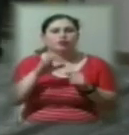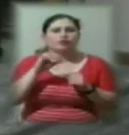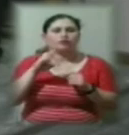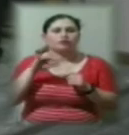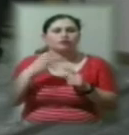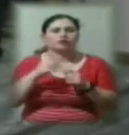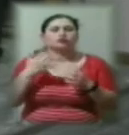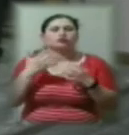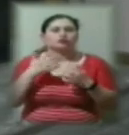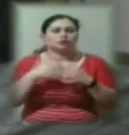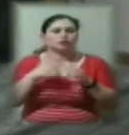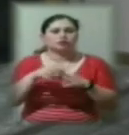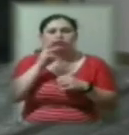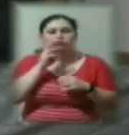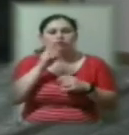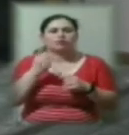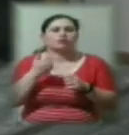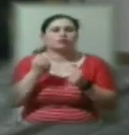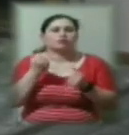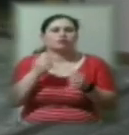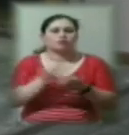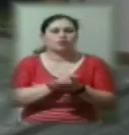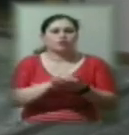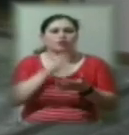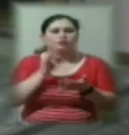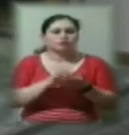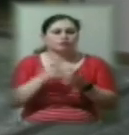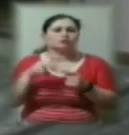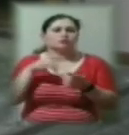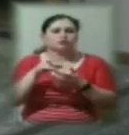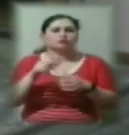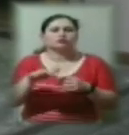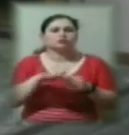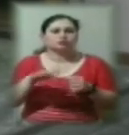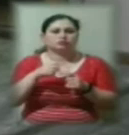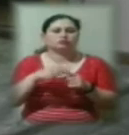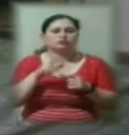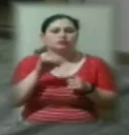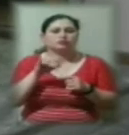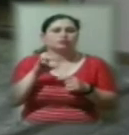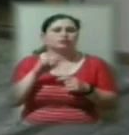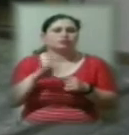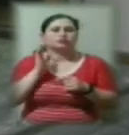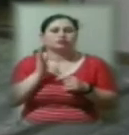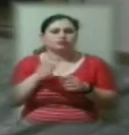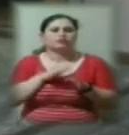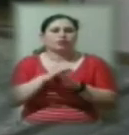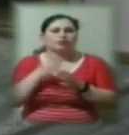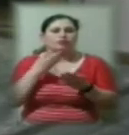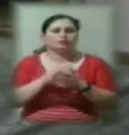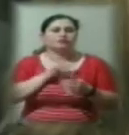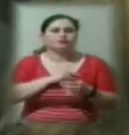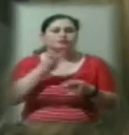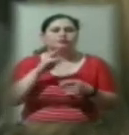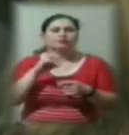плати, вони зайдуть на територію в свої кабінети і будуть виконувати свою роботу для нарахування заробітної